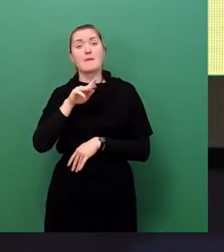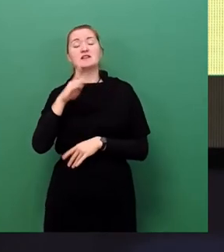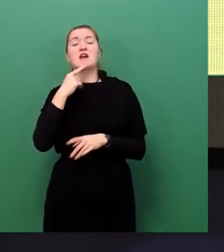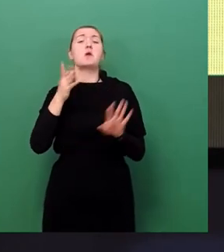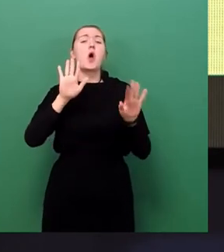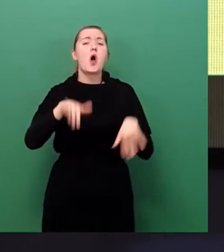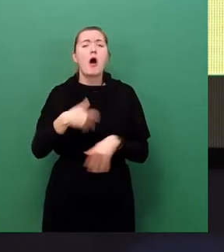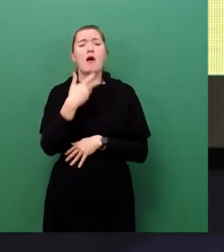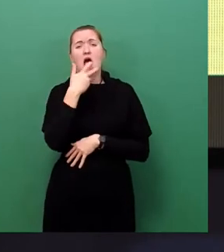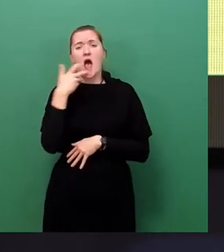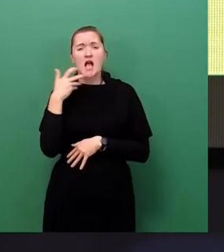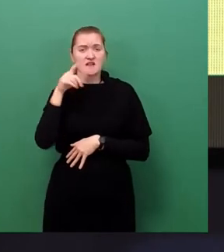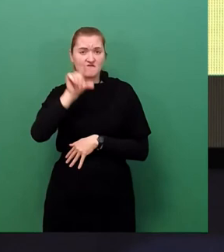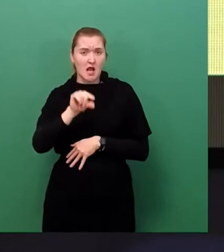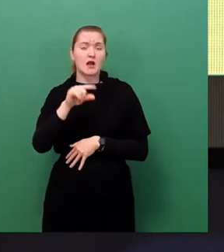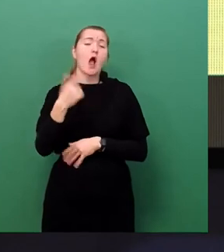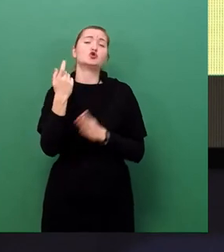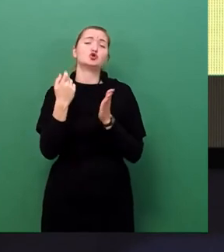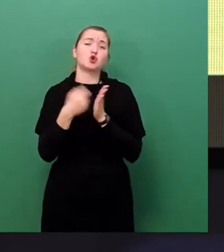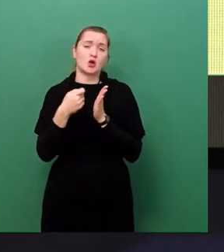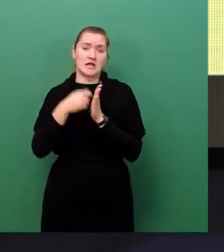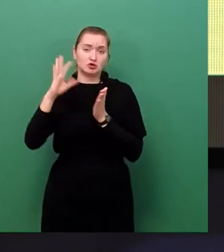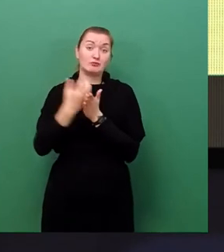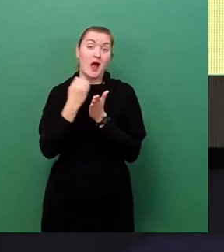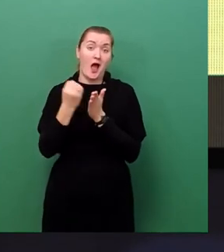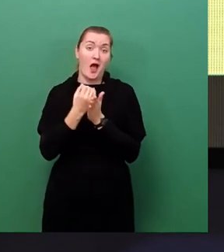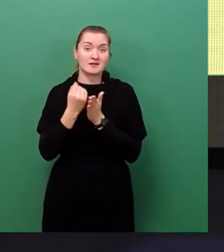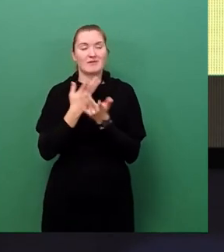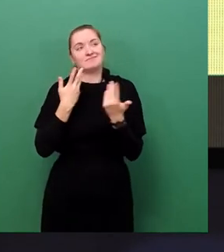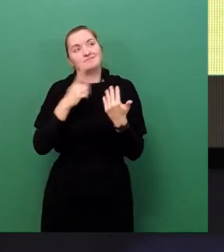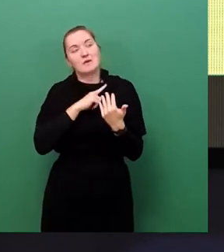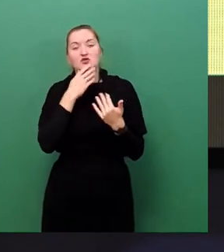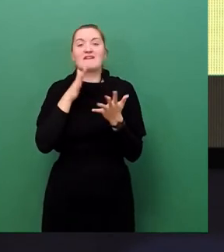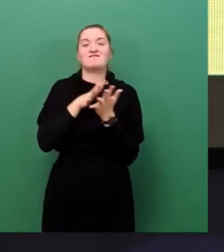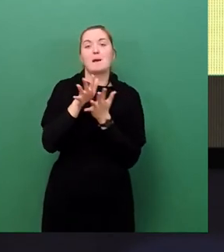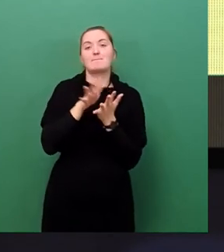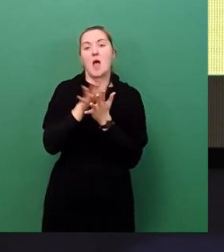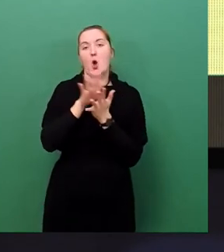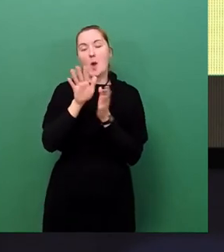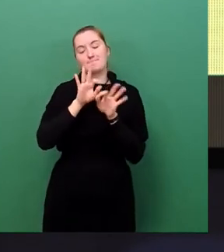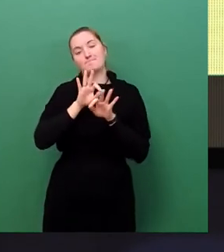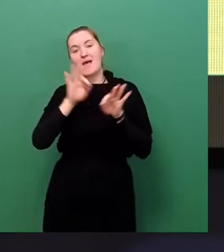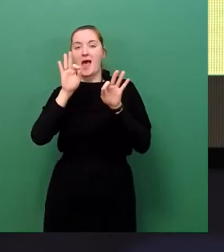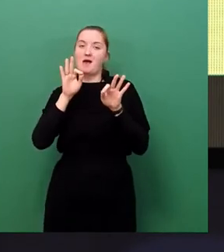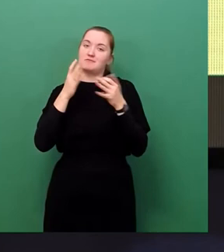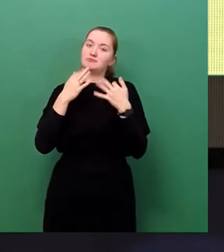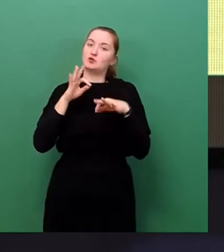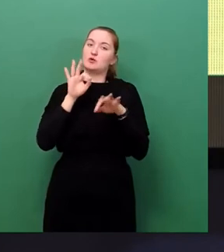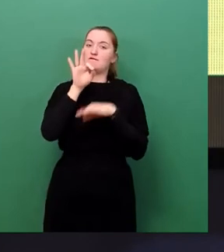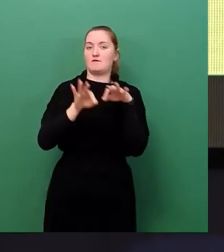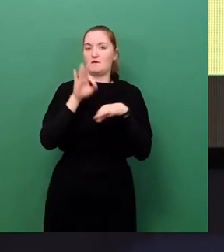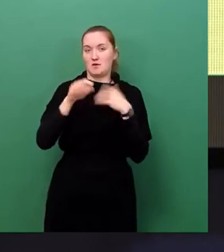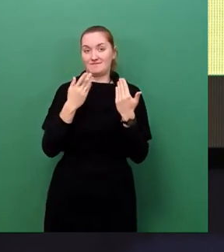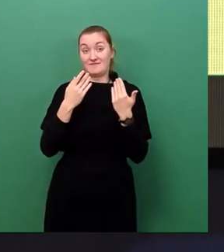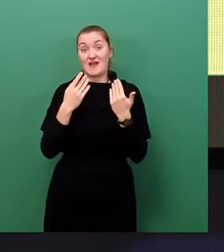Kosten. Ich möchte gerne vielleicht verbraucherfreundlichere Vorschläge bringen. Erstens. Die Energiesteuer muss runter.